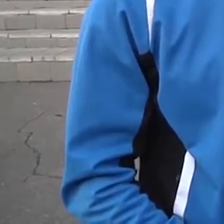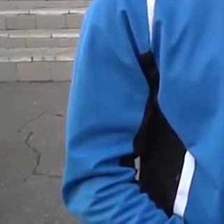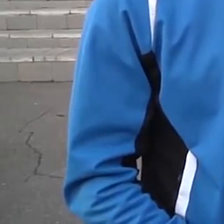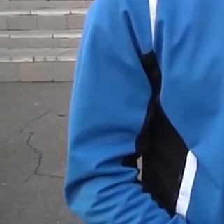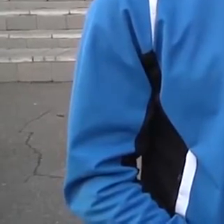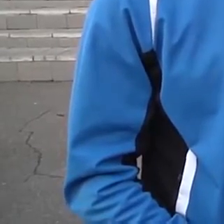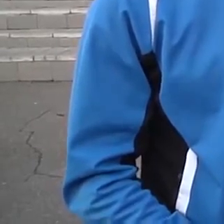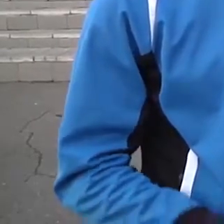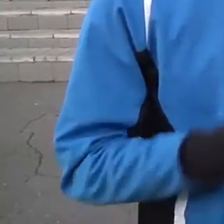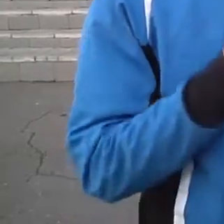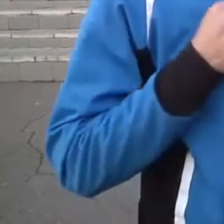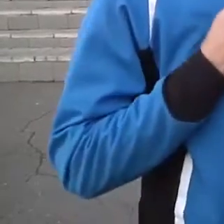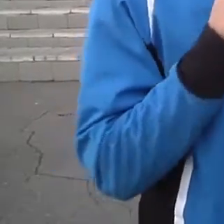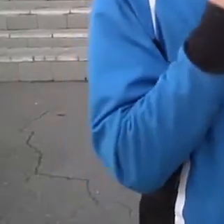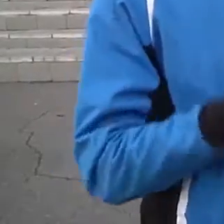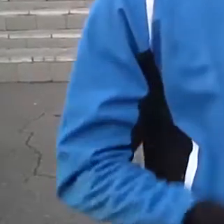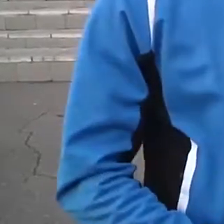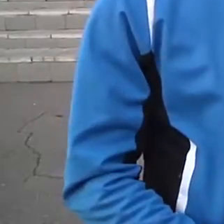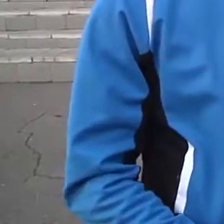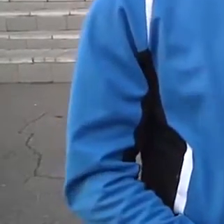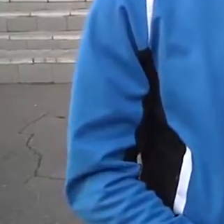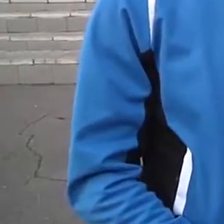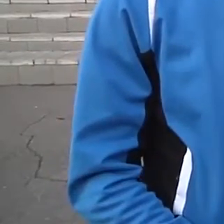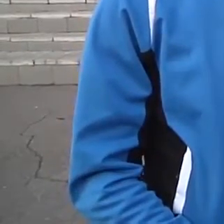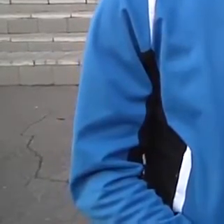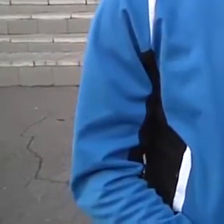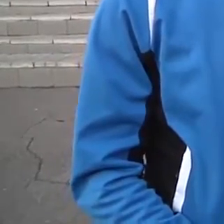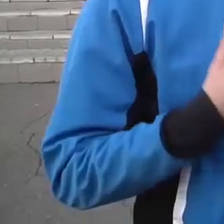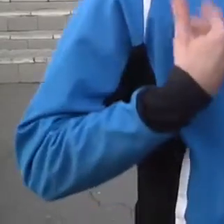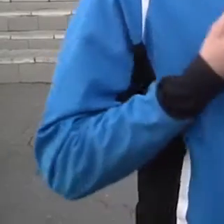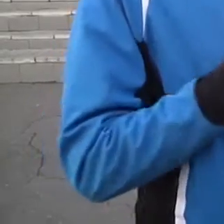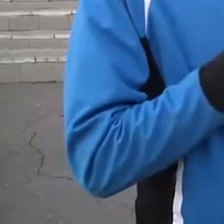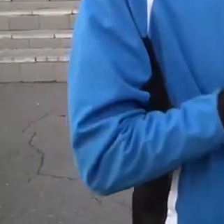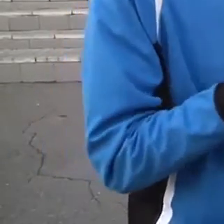В майбутньому буде. Побачимо, каже.